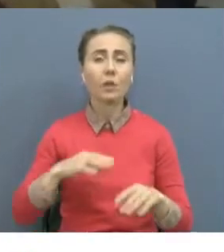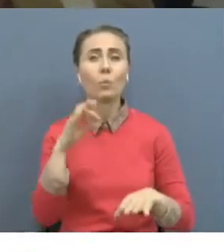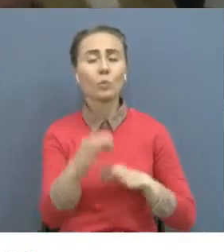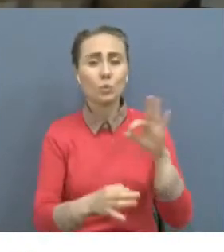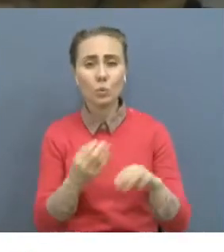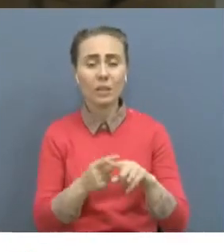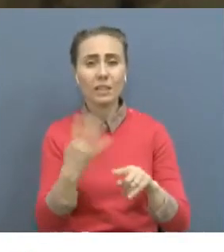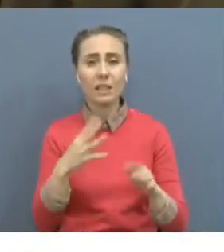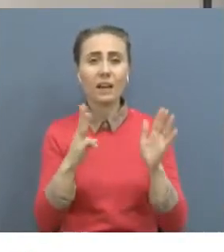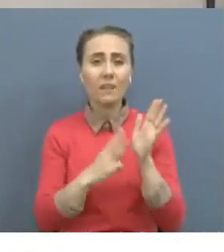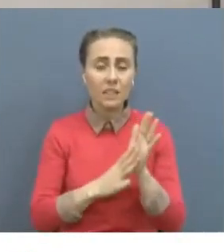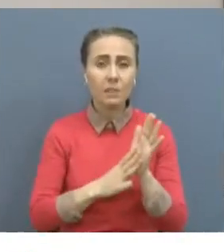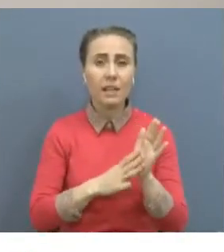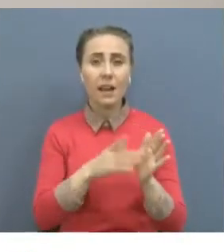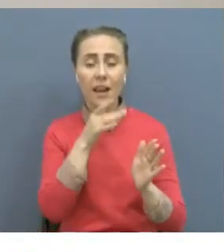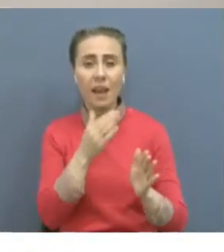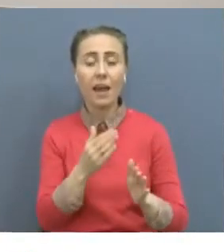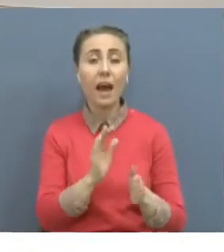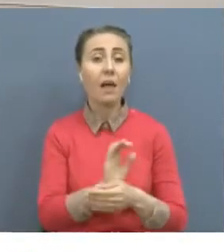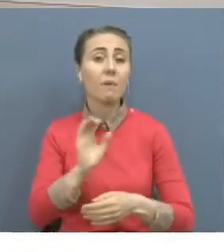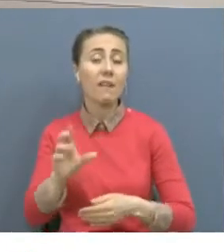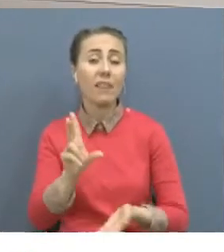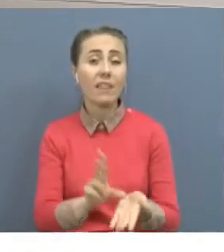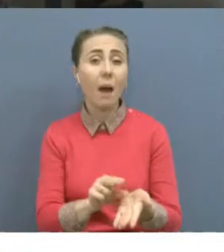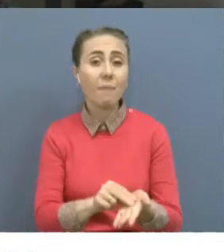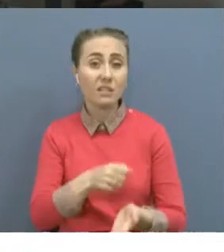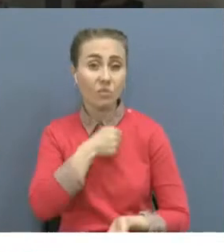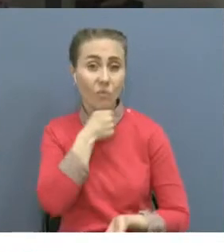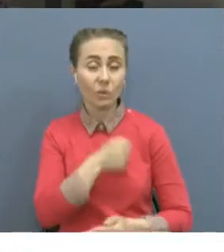керейін жылға сад. Ал 48 жастан асқан соң еңбекке малысына жіберледі.